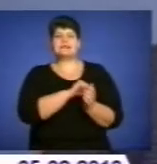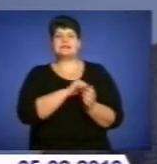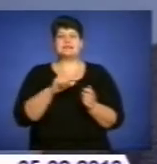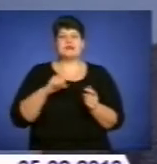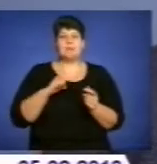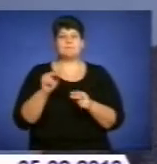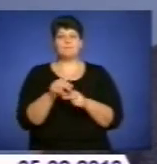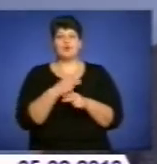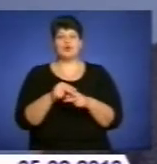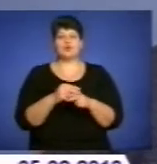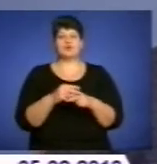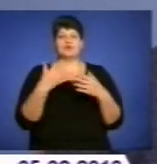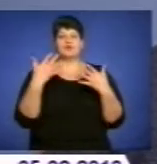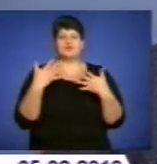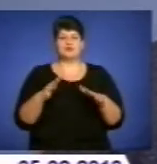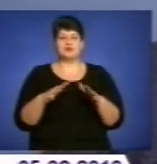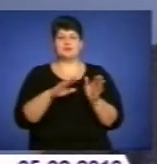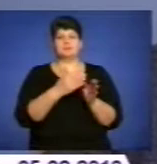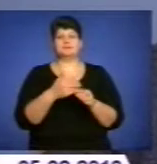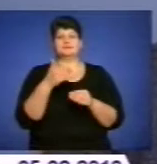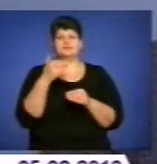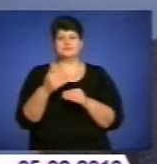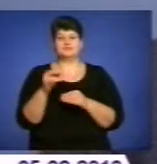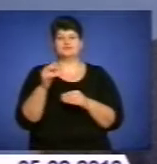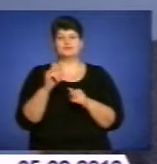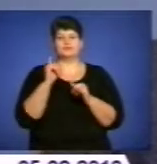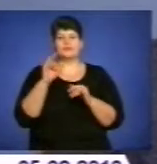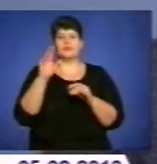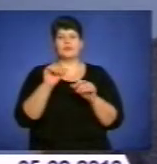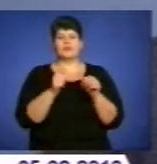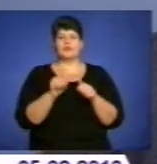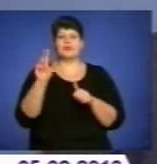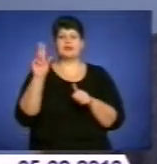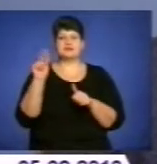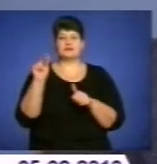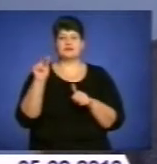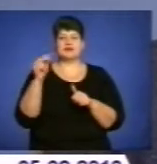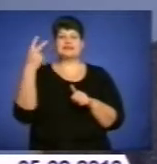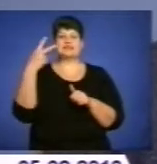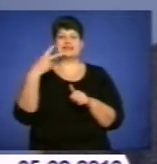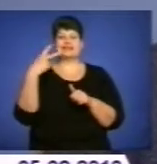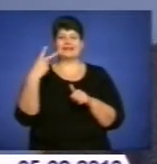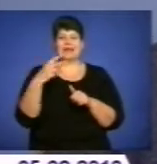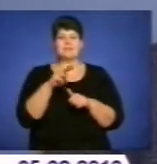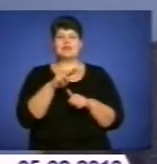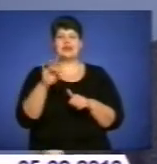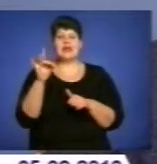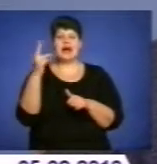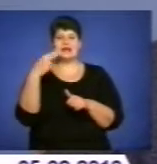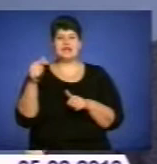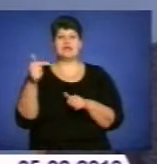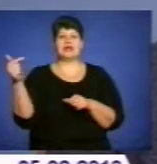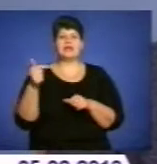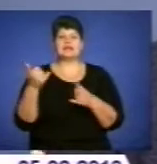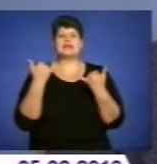виливається в жахливі форми і цифри. Цифра така. З 20 мільярдів гривень, на які